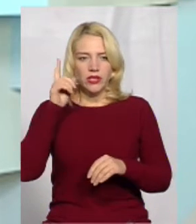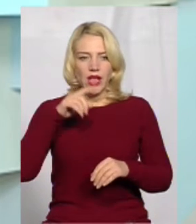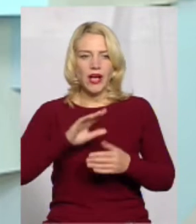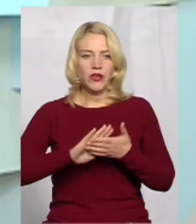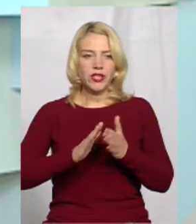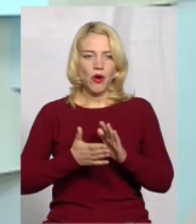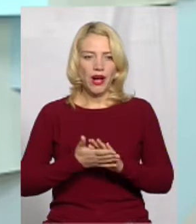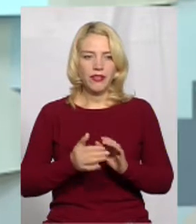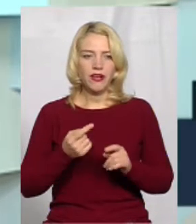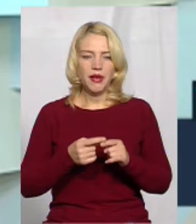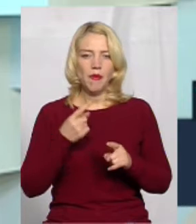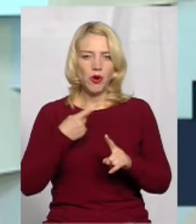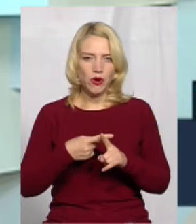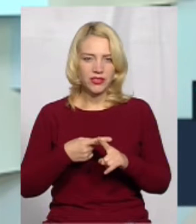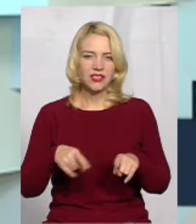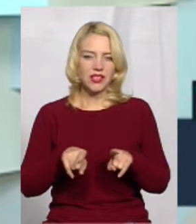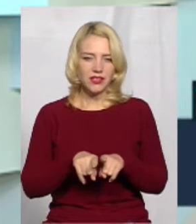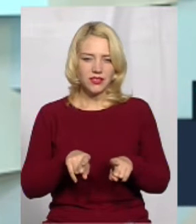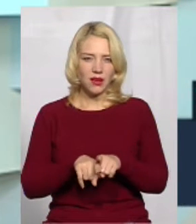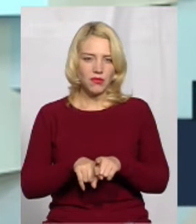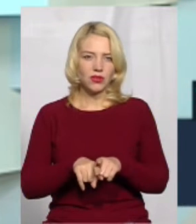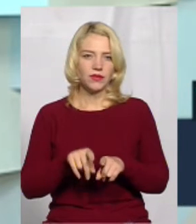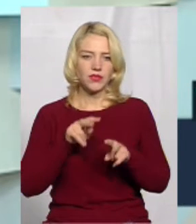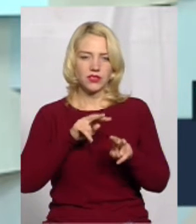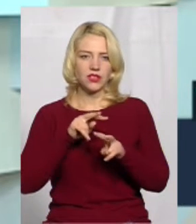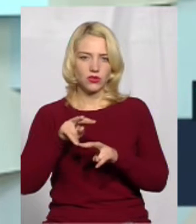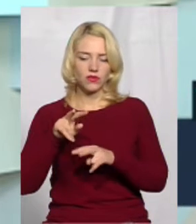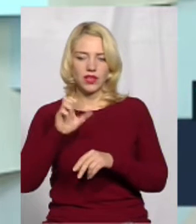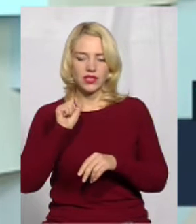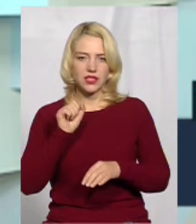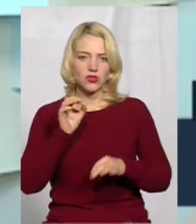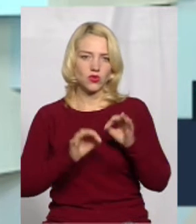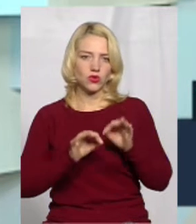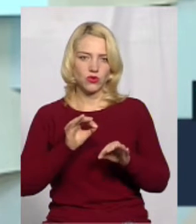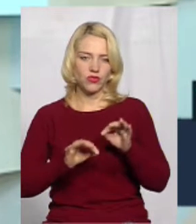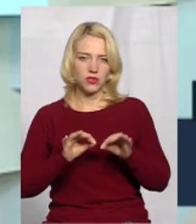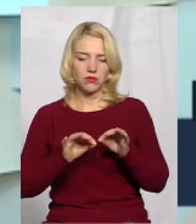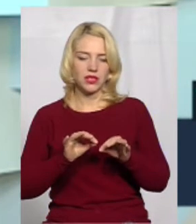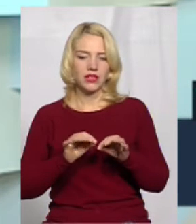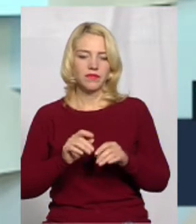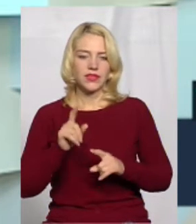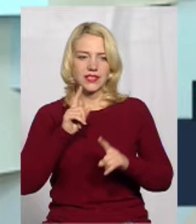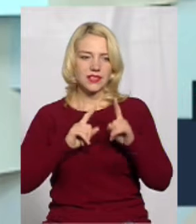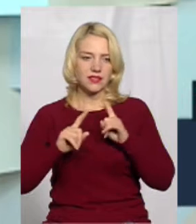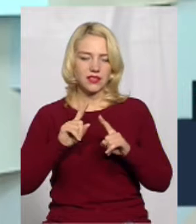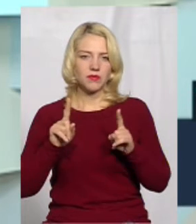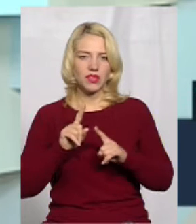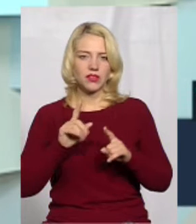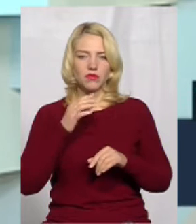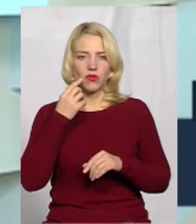ситуацію і плюс так само слідкувала і за судовими засіданнями, про які от йшлося в